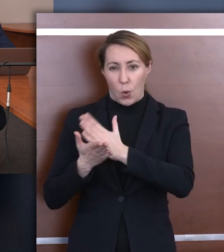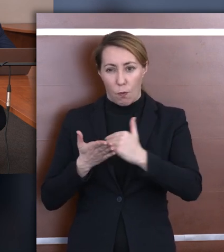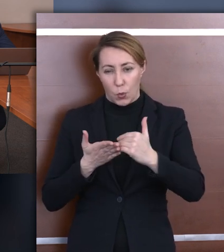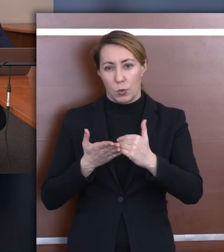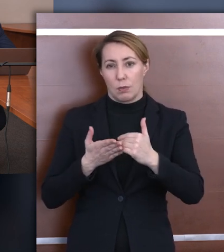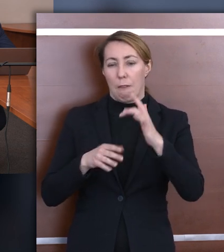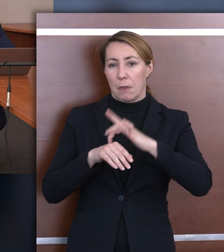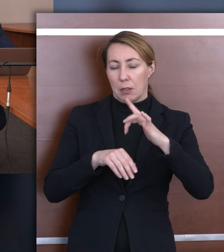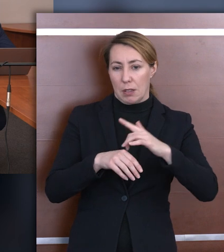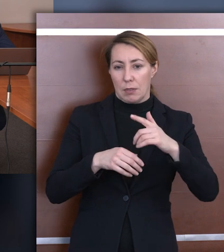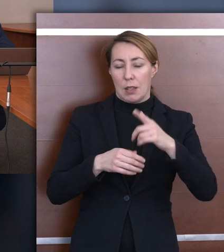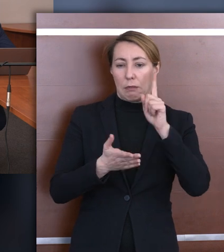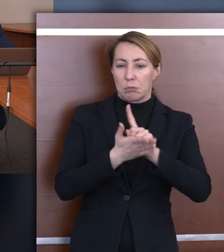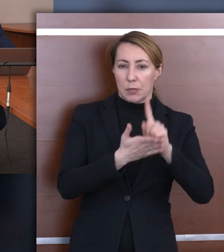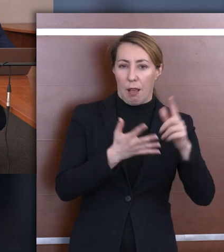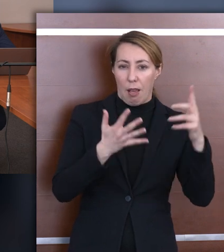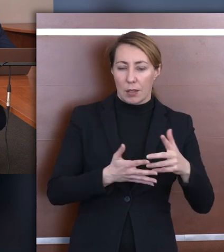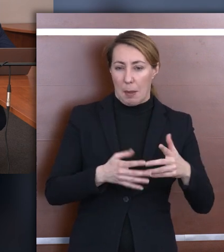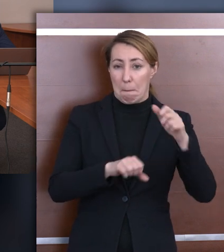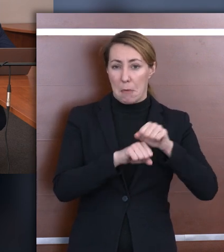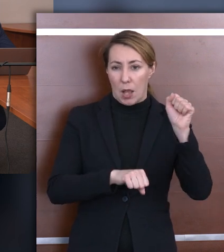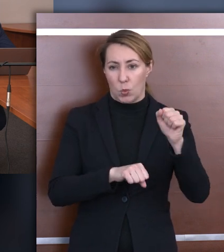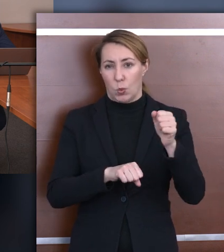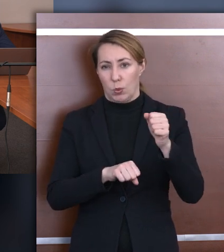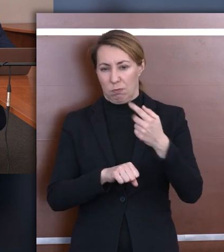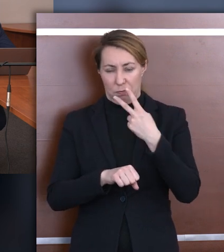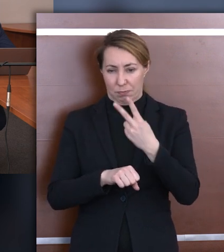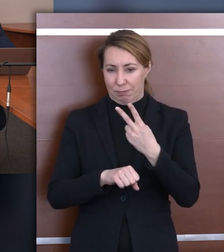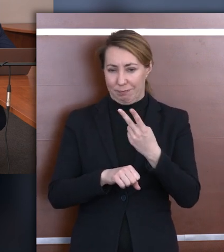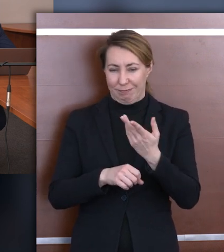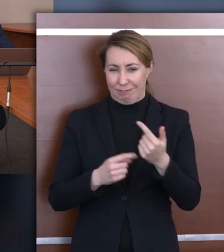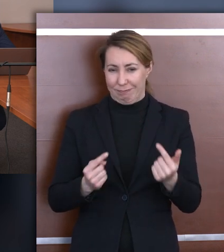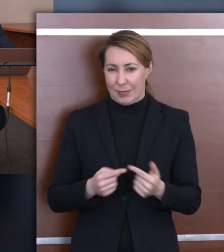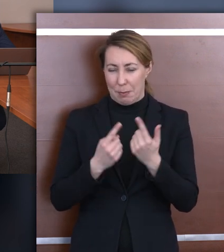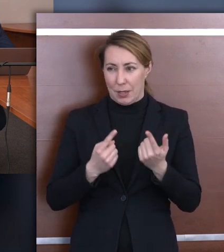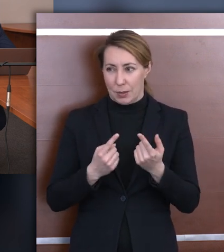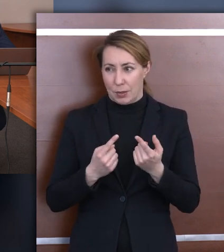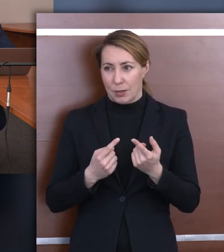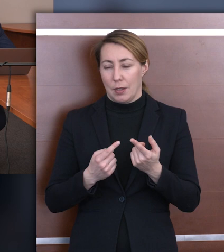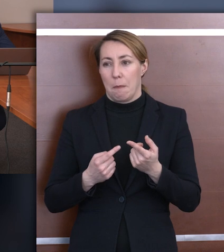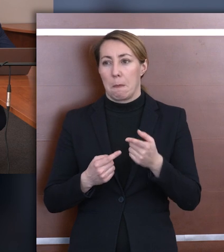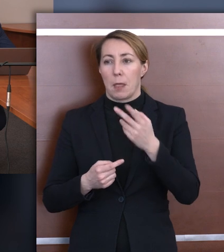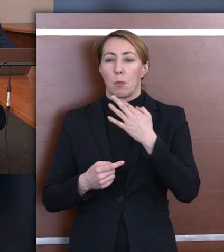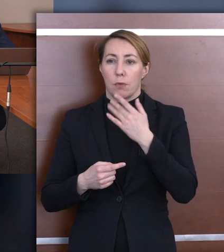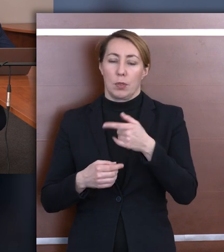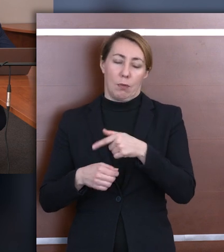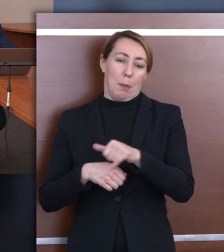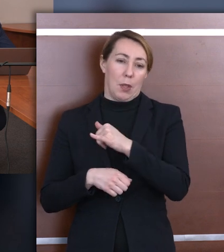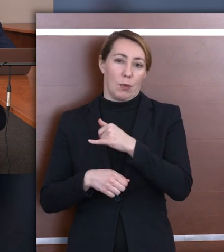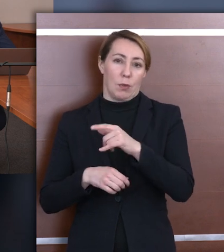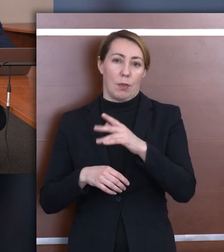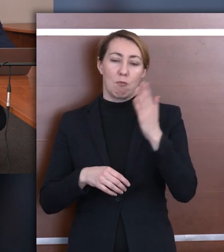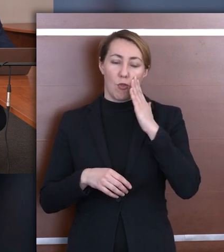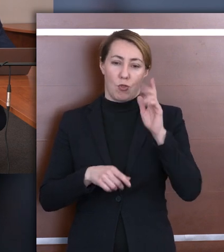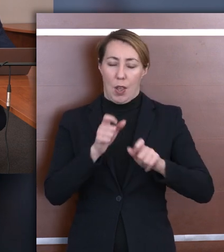wyniki zdolności egzaminów, jak i matur, nie spełniają naszych oczekiwań i mówię w chłopimieniu wszystkich mieszkańców naszego regionu. Dziękuję bardzo.